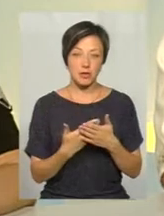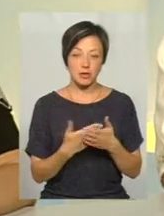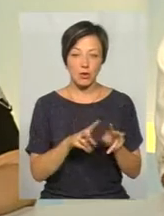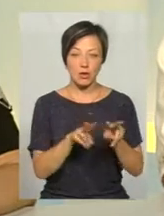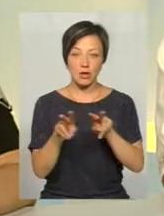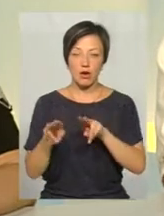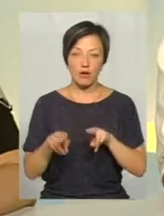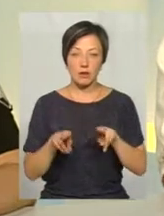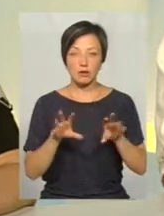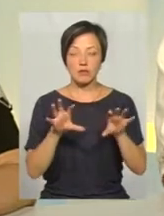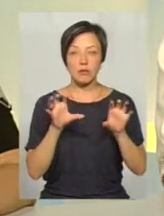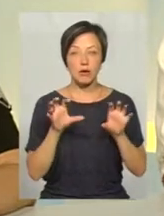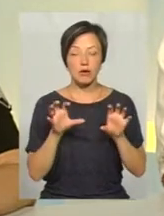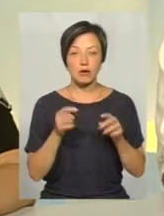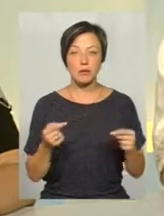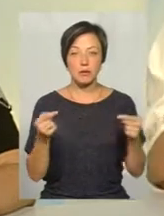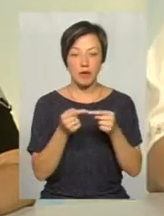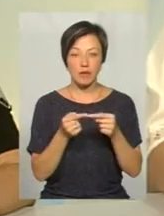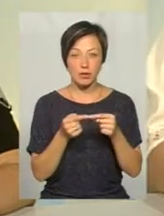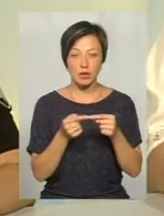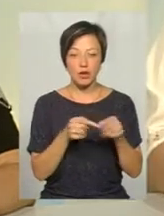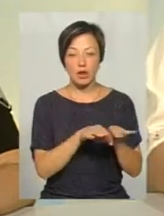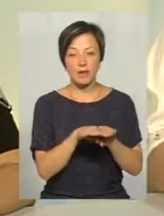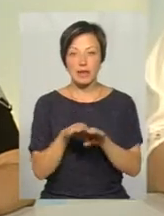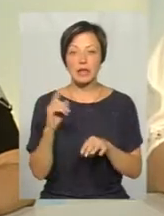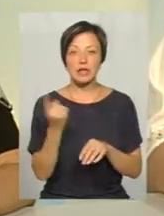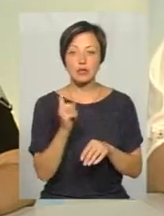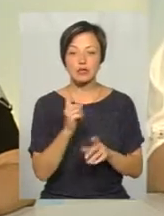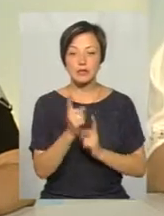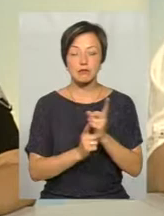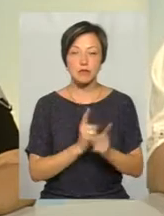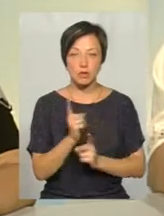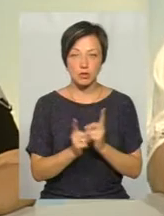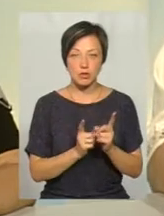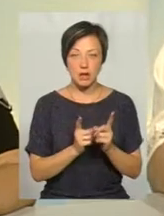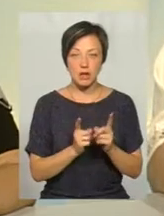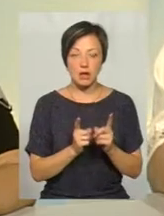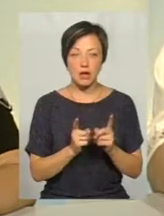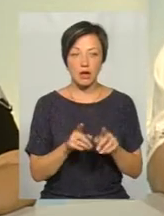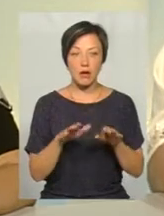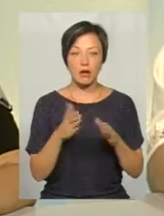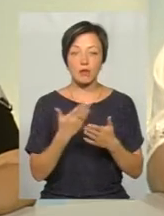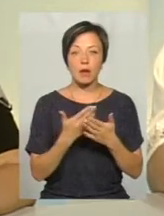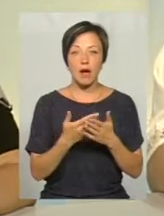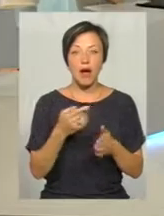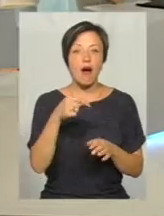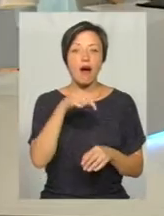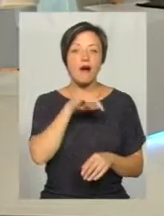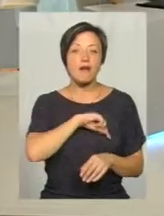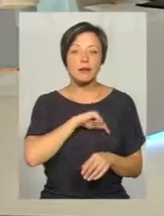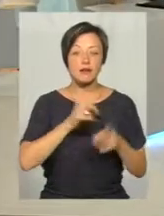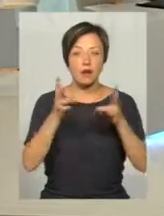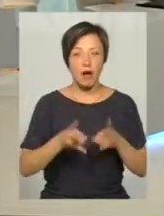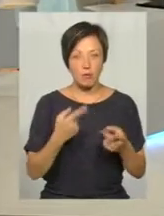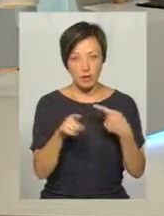однакові стримається певного рівня. Єдине, що змінюється локалізація. А характер травм суттєво